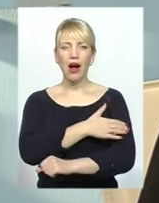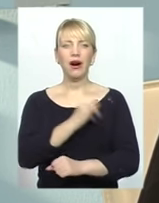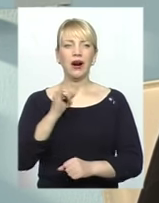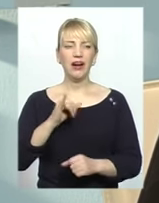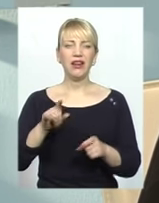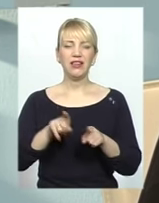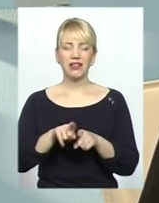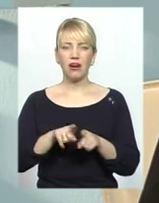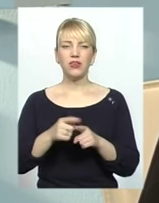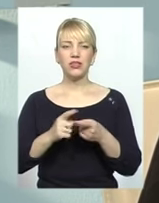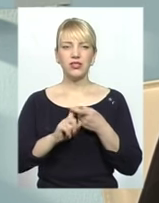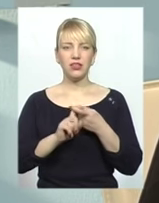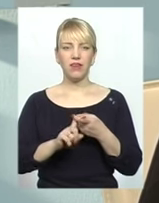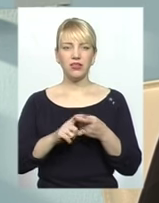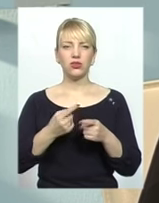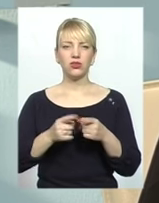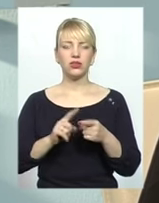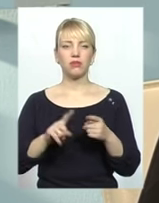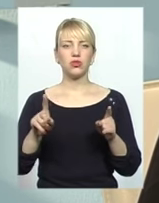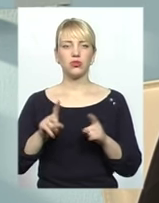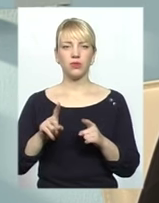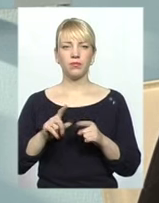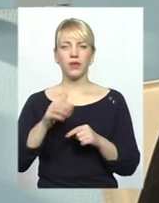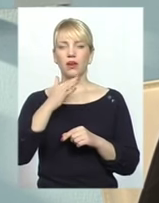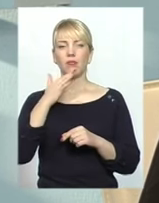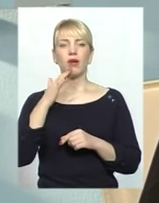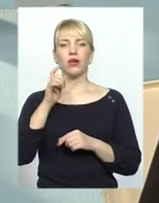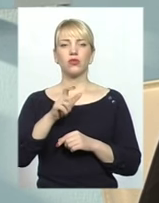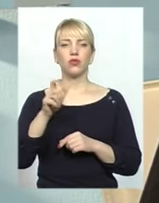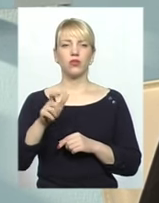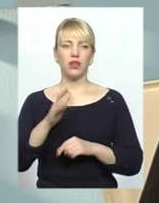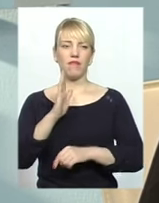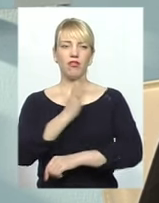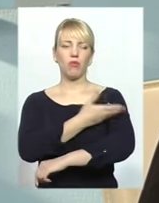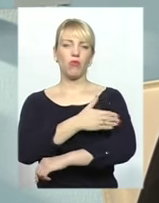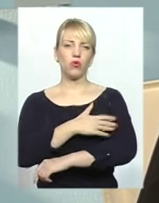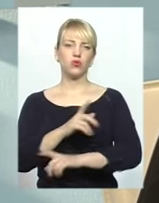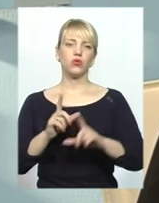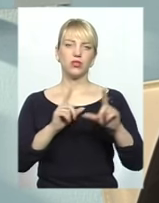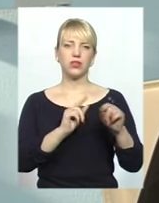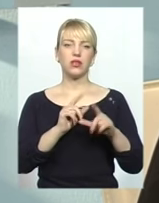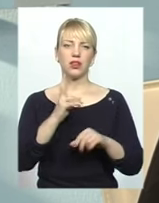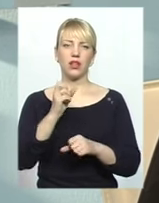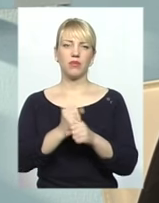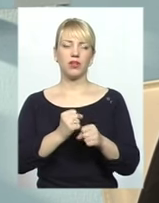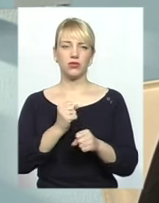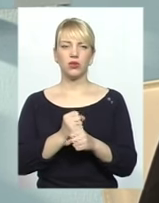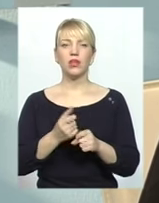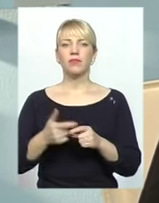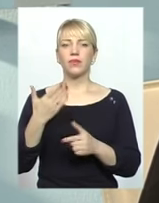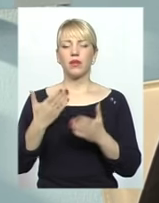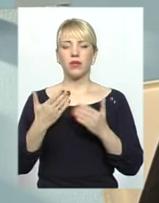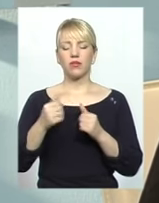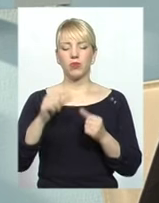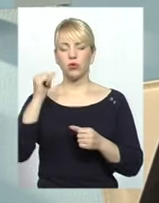теж це зв'язано з тим, що багато людей їде в Польщу дійсно працювати. Якщо, наприклад, в минулому